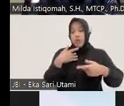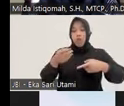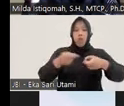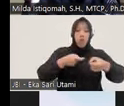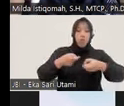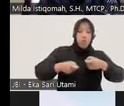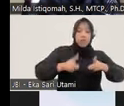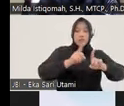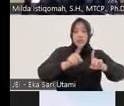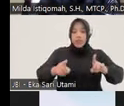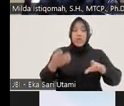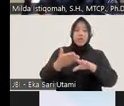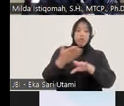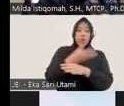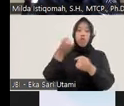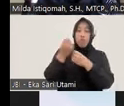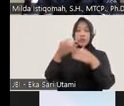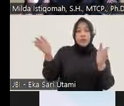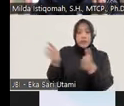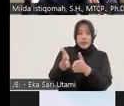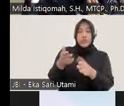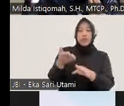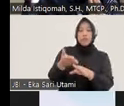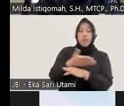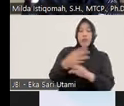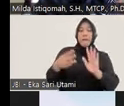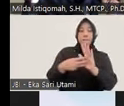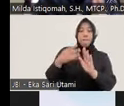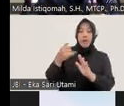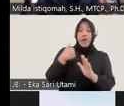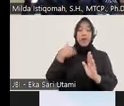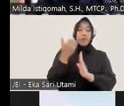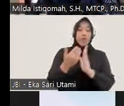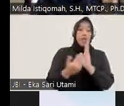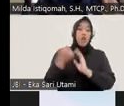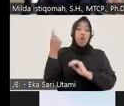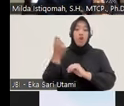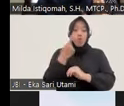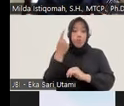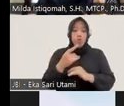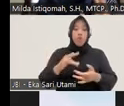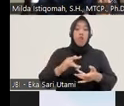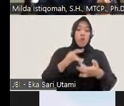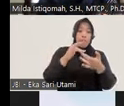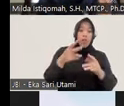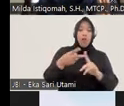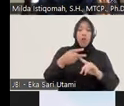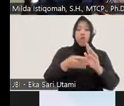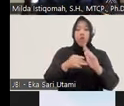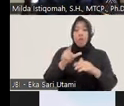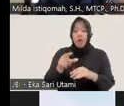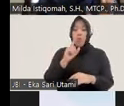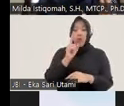disebutkan secara singkat oleh Mbak May ada syarat umum material dan formil yang kemudian harus diterapkan oleh